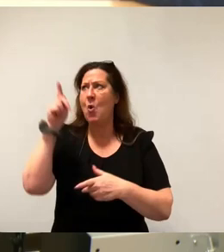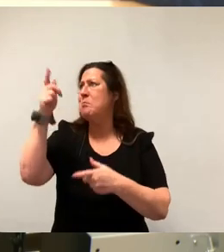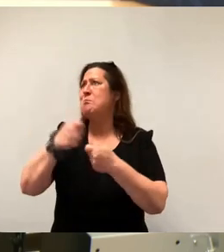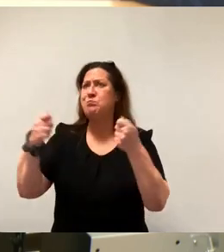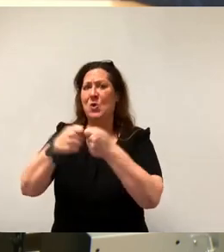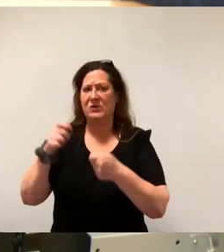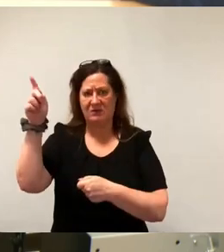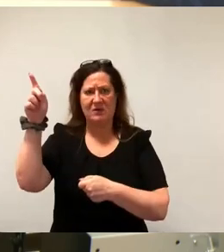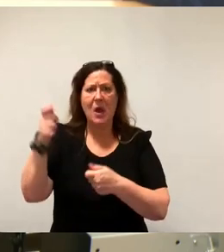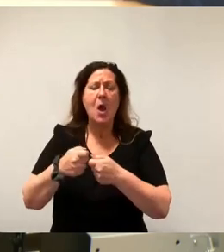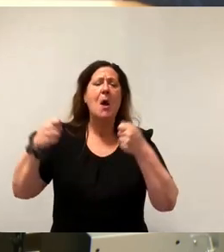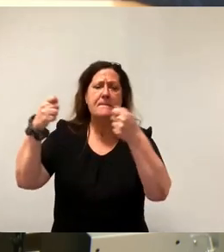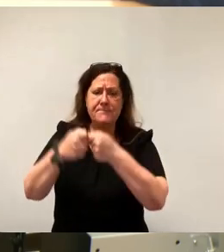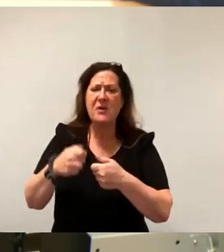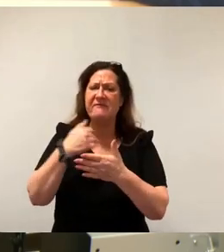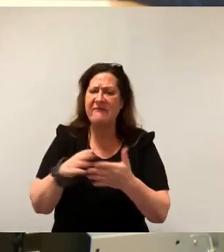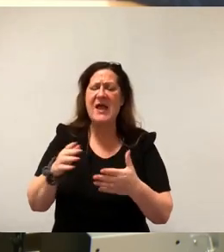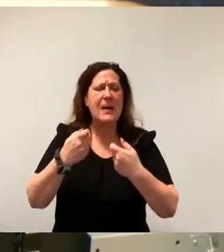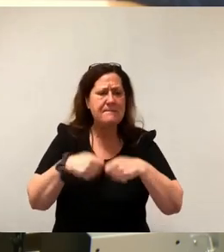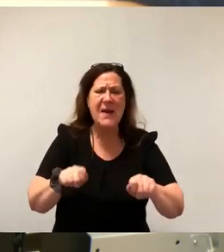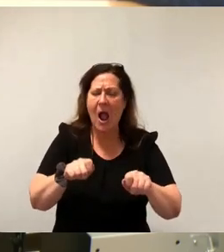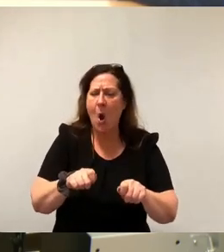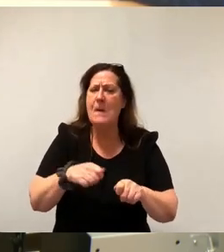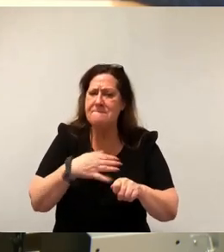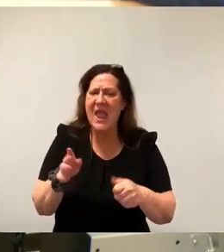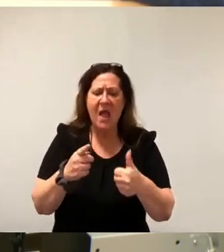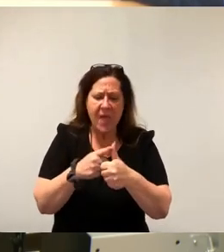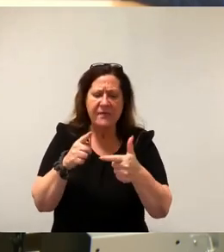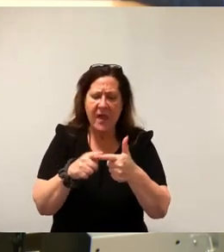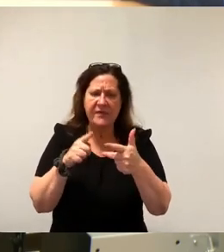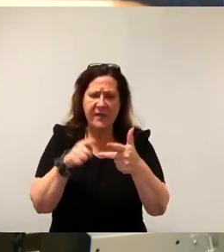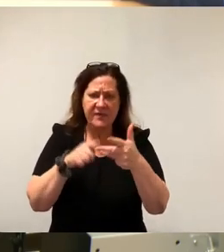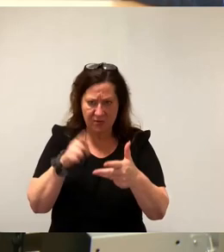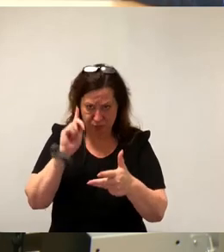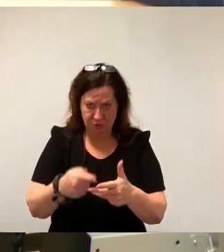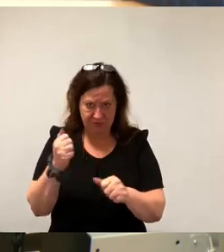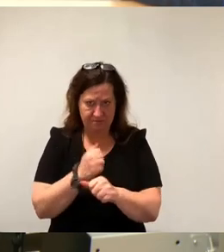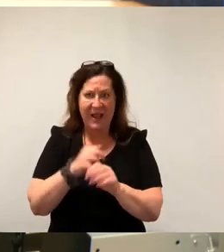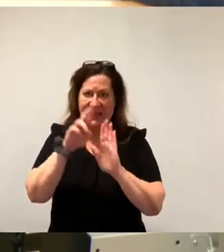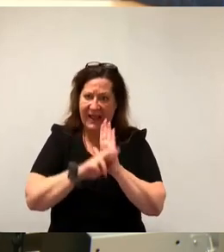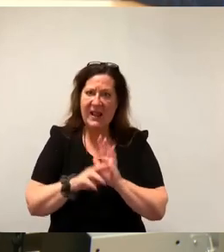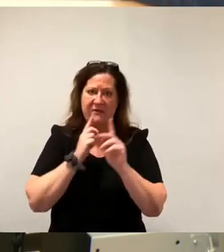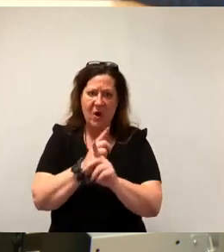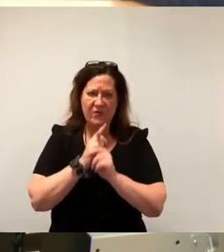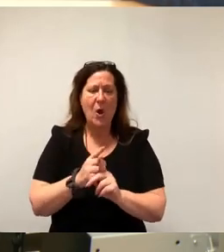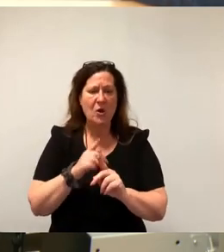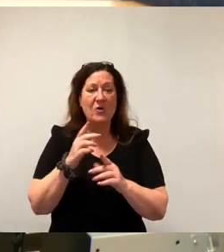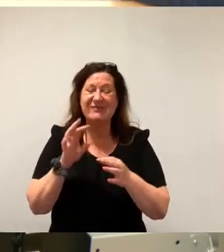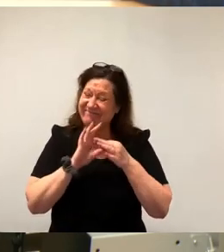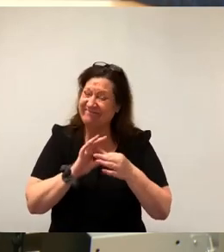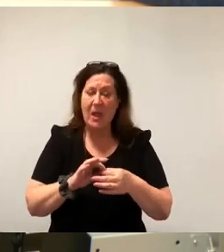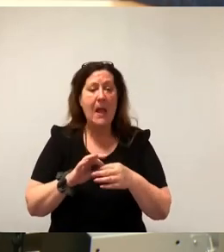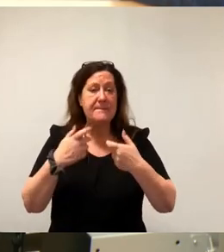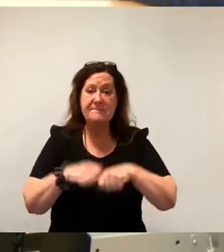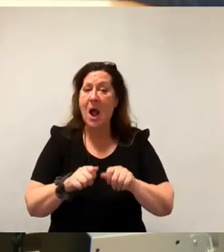weitere Forderungen an den Bau stellt, der führt dazu, das führt dann dazu, dass er nicht mehr bezahlbar ist. Und wenn ein